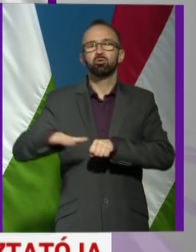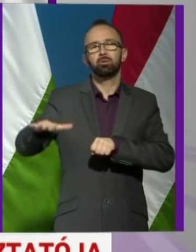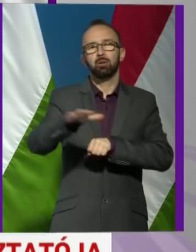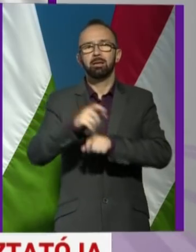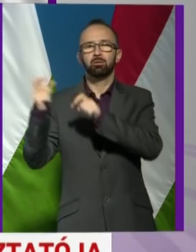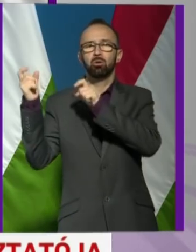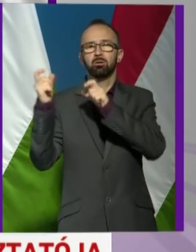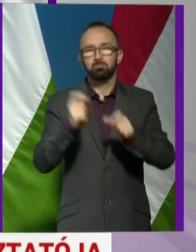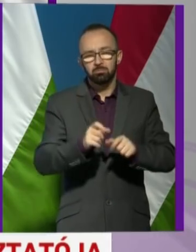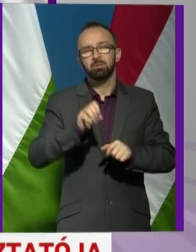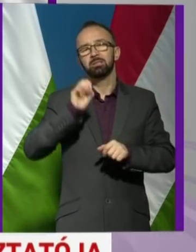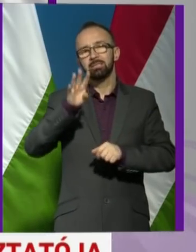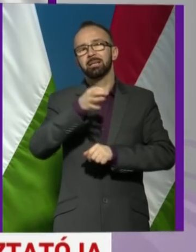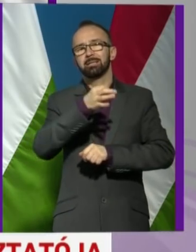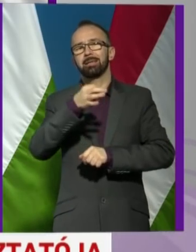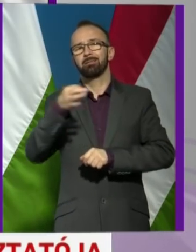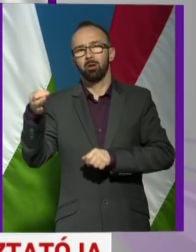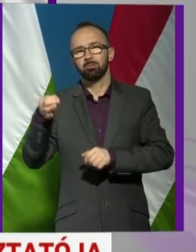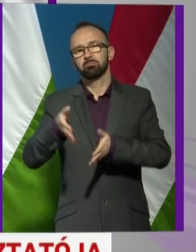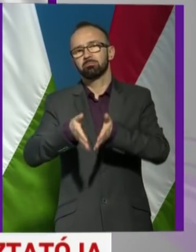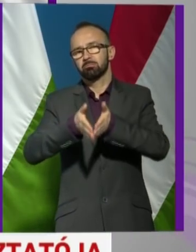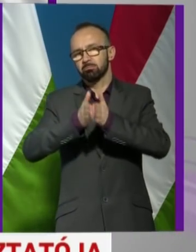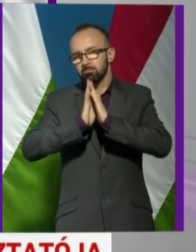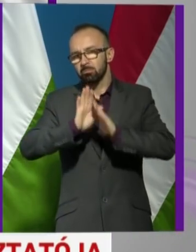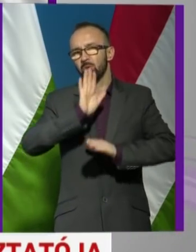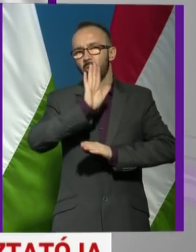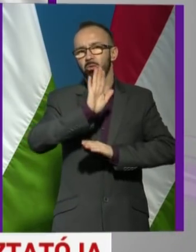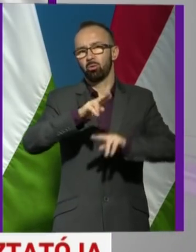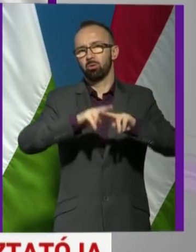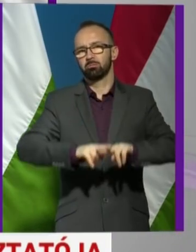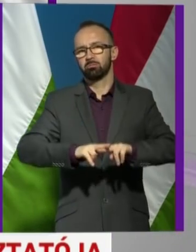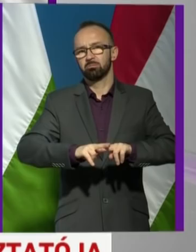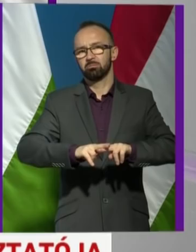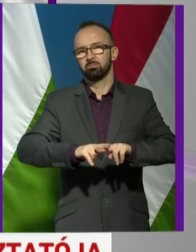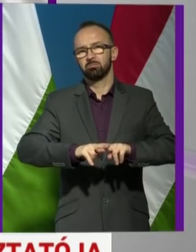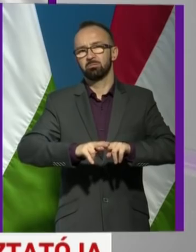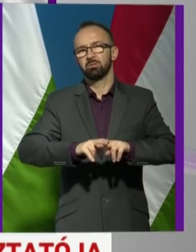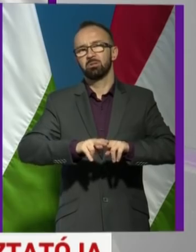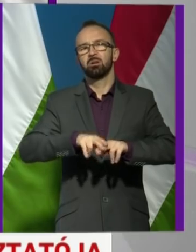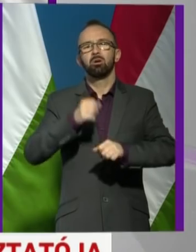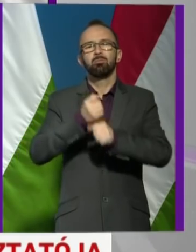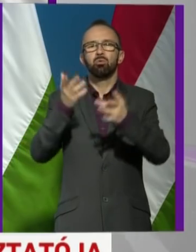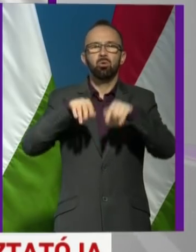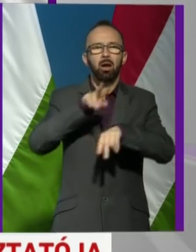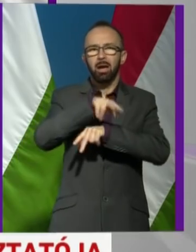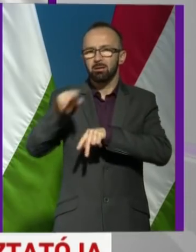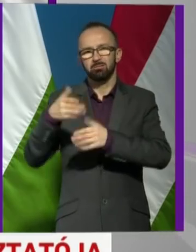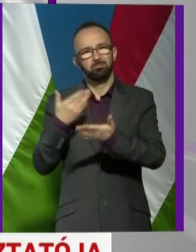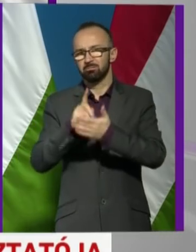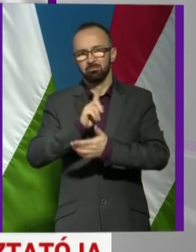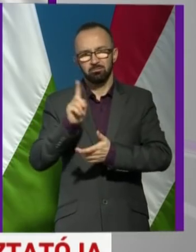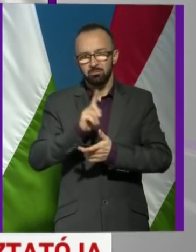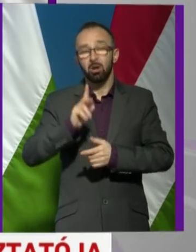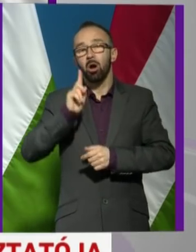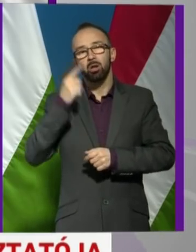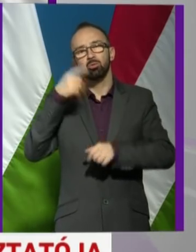érkezvén 14 napra inkább maradjanak otthon, ne látogatsák a munkahelyeiket, amennyiben